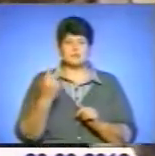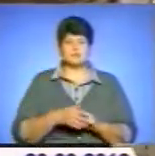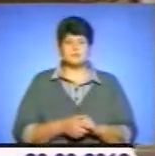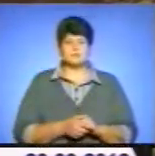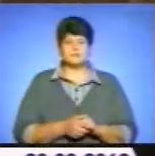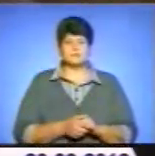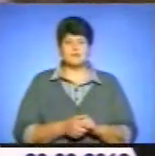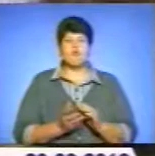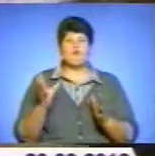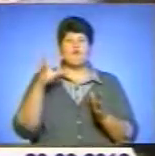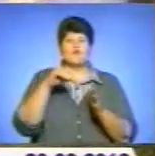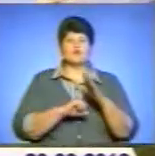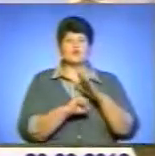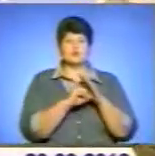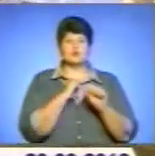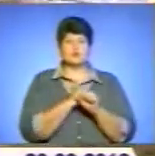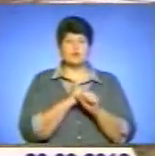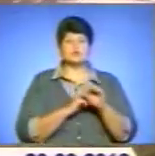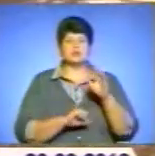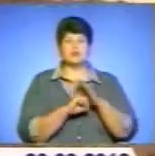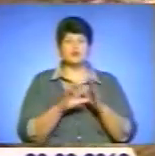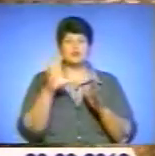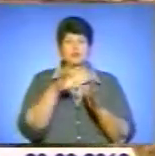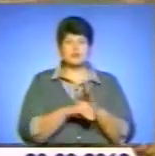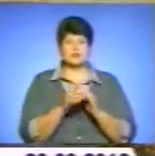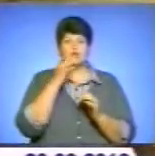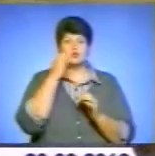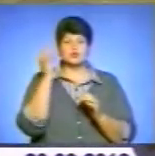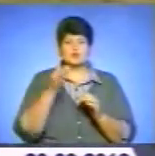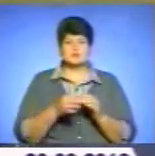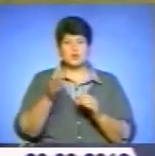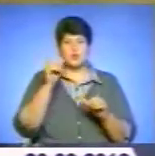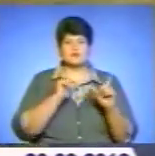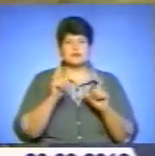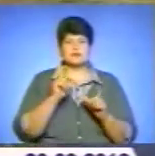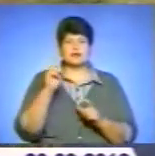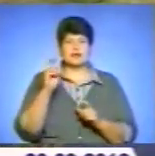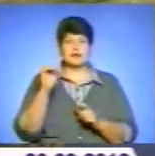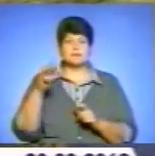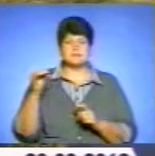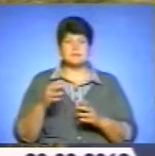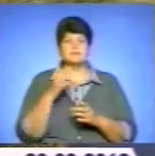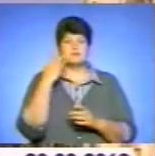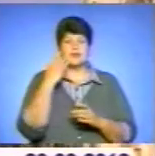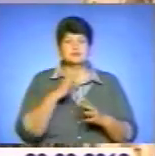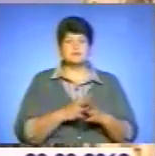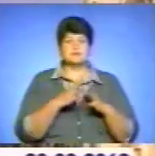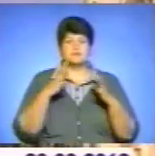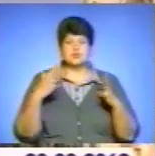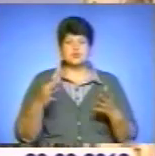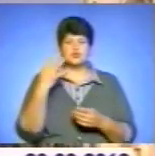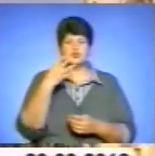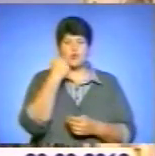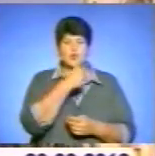В основу роботи фонду «Буковина» покладено досвід університету Кембриджа, де вже більше 40 років ініціативи студентів та